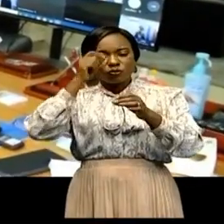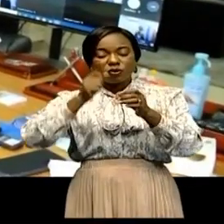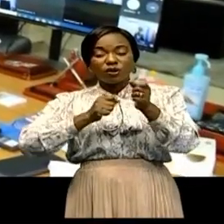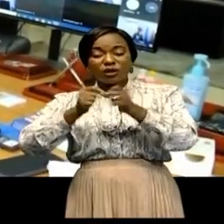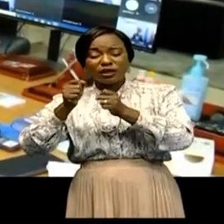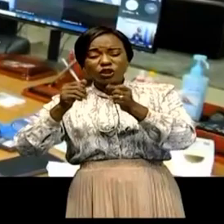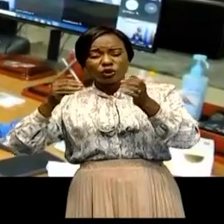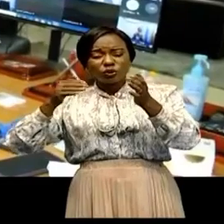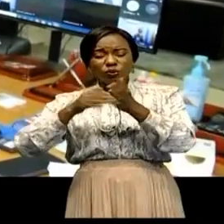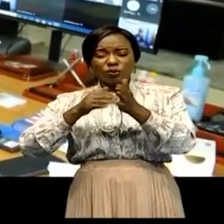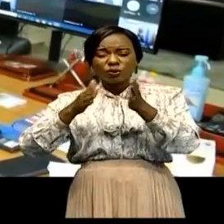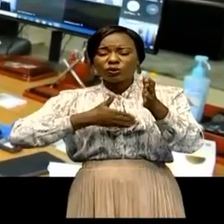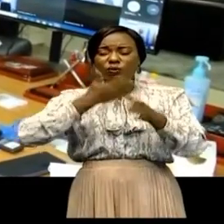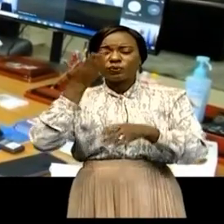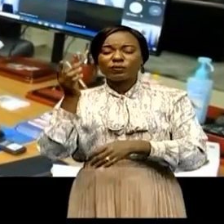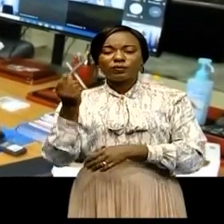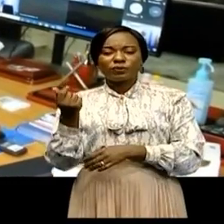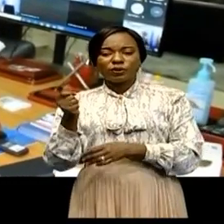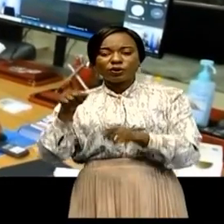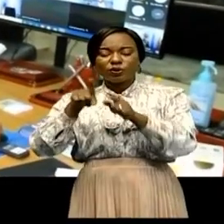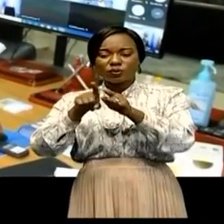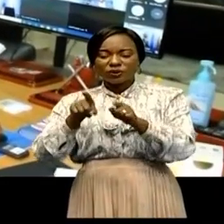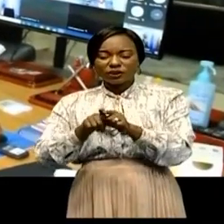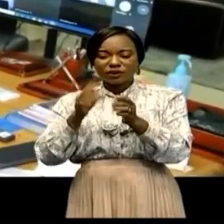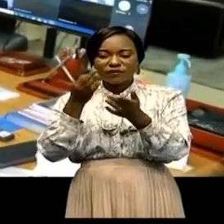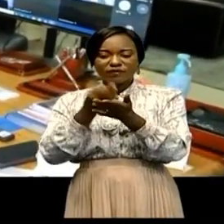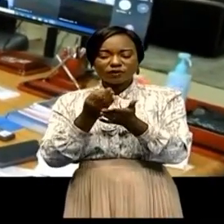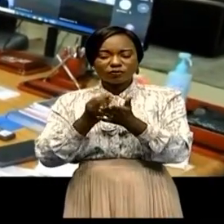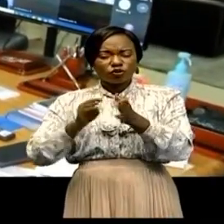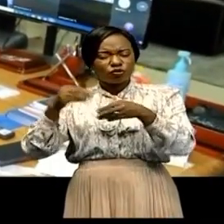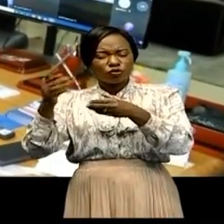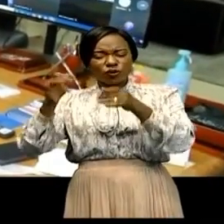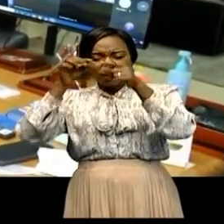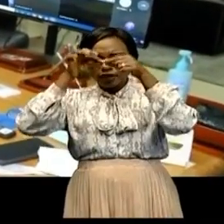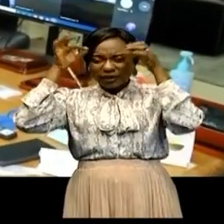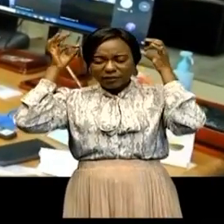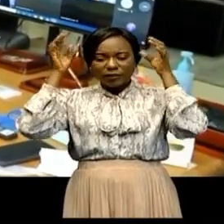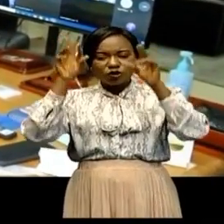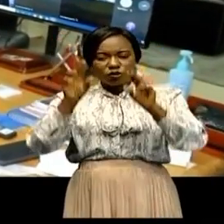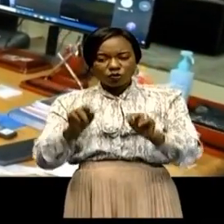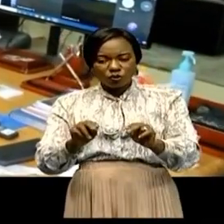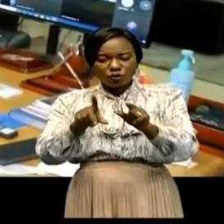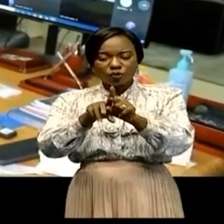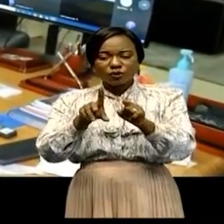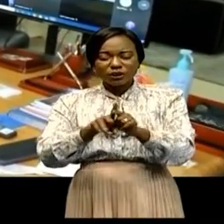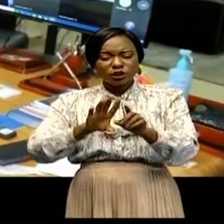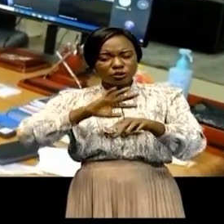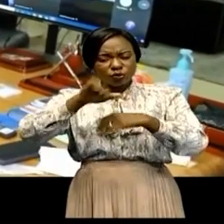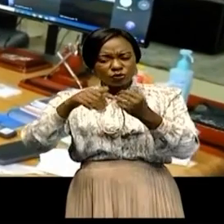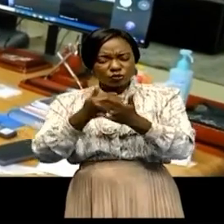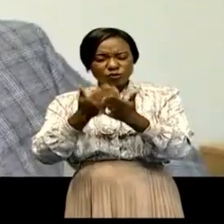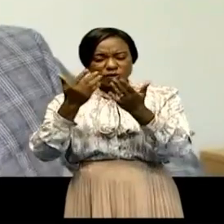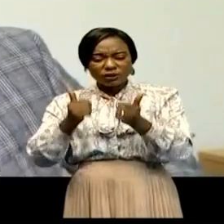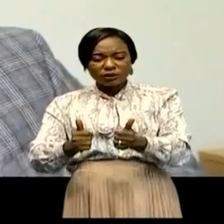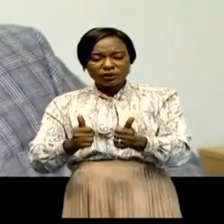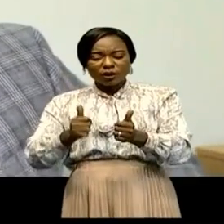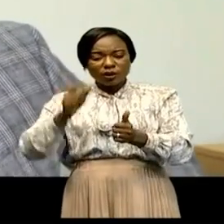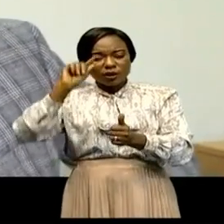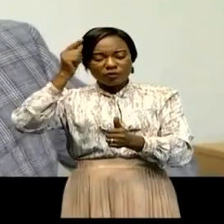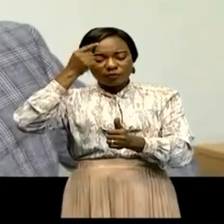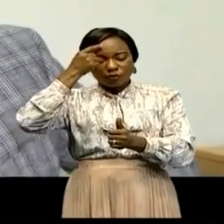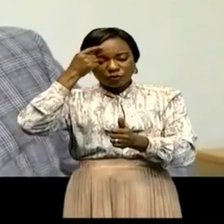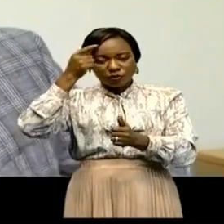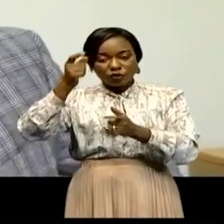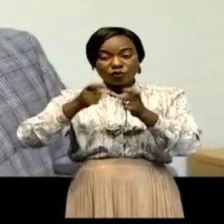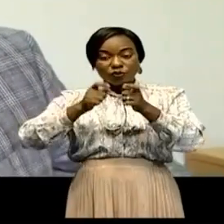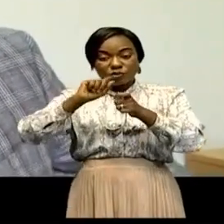-blanchiment et contre les financements du terrorisme, de rendre opérationnels les instruments de bonne gouvernance. D